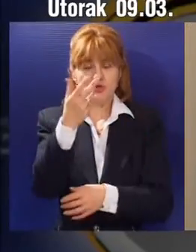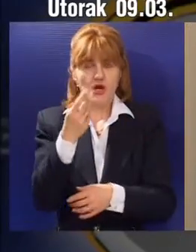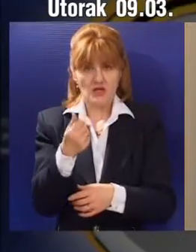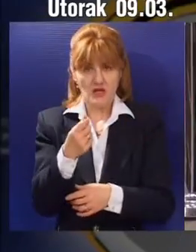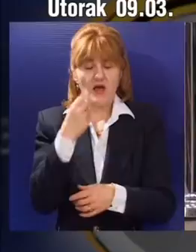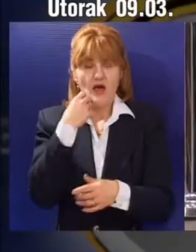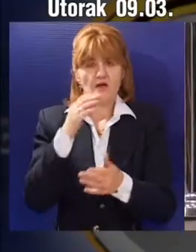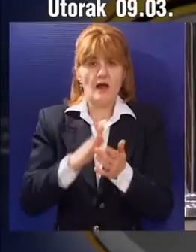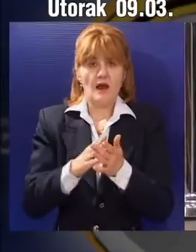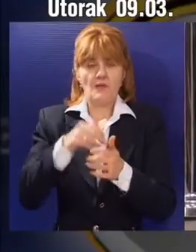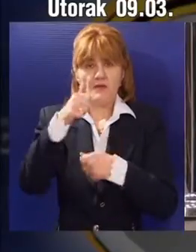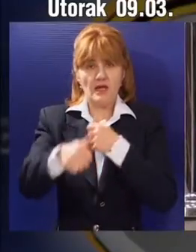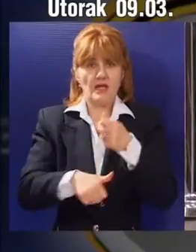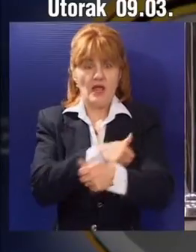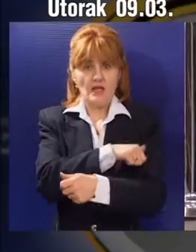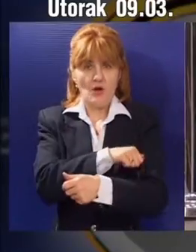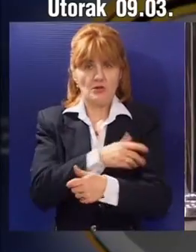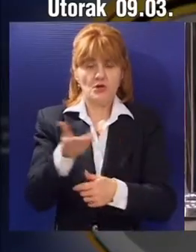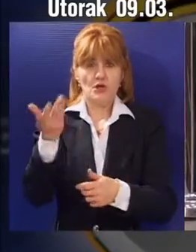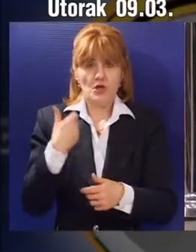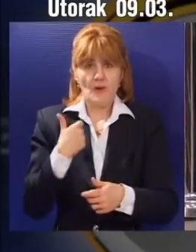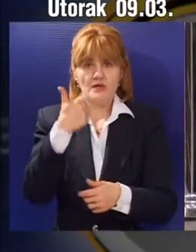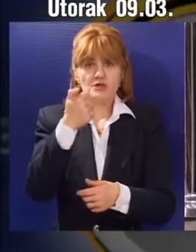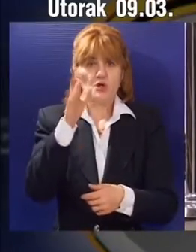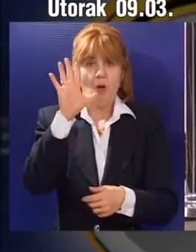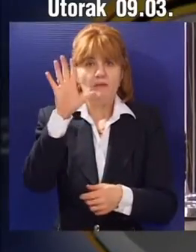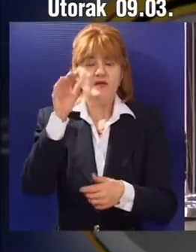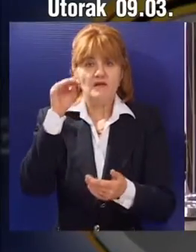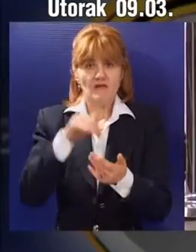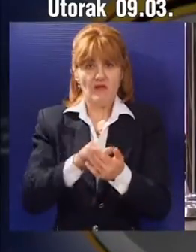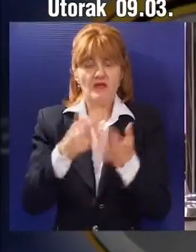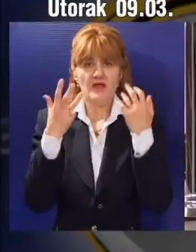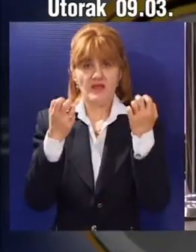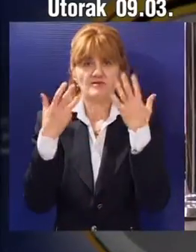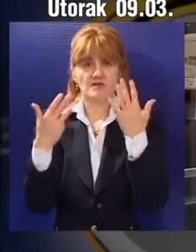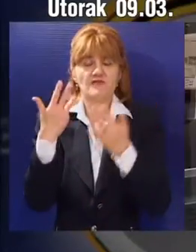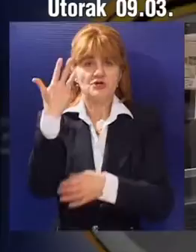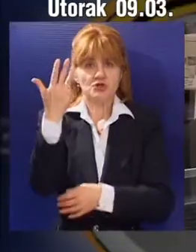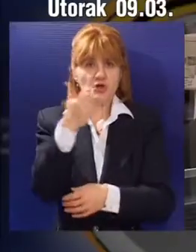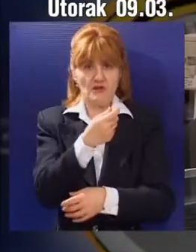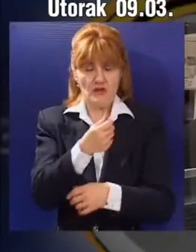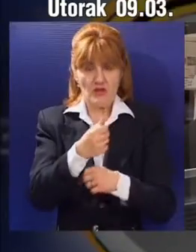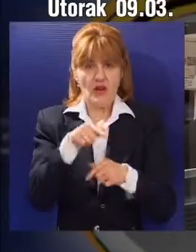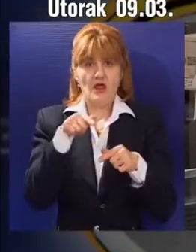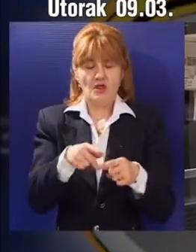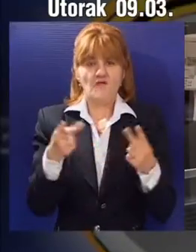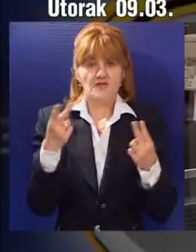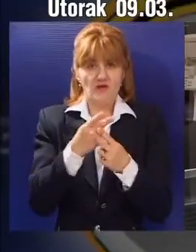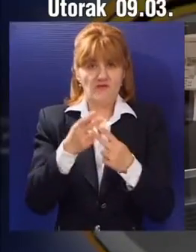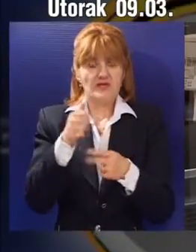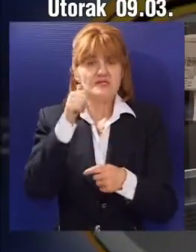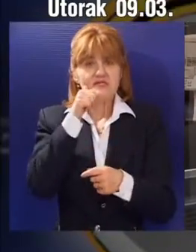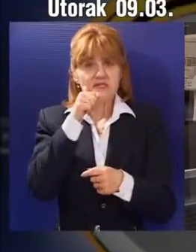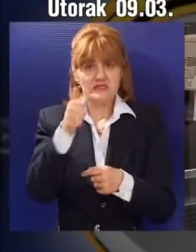štediša bi posle godinu dana iz banke izašao sa ukupno 105.994 dinara. Za te pare je